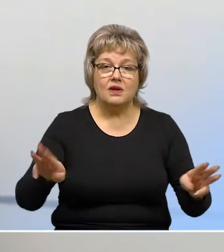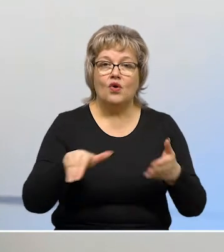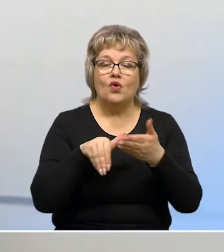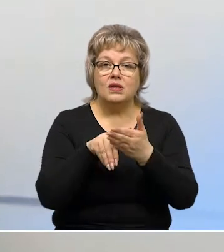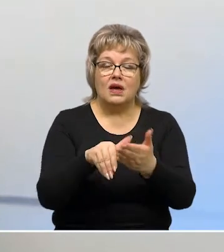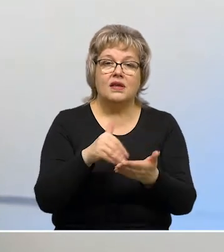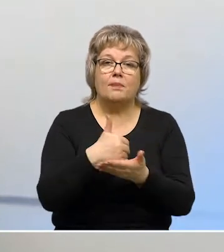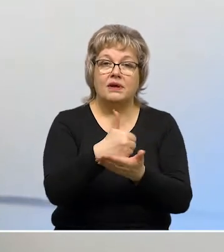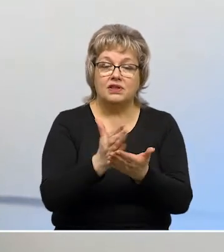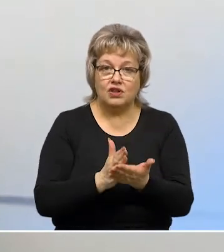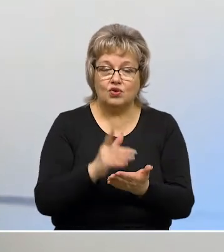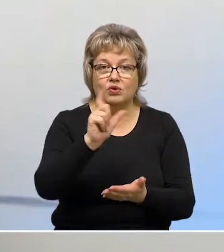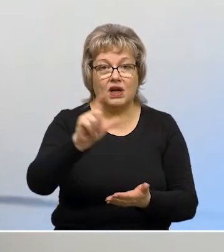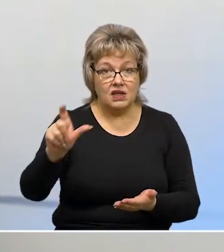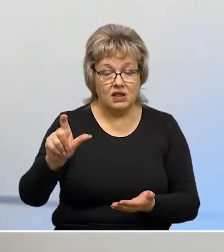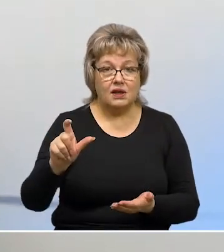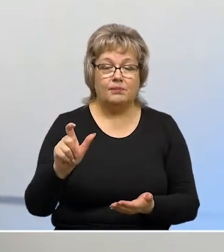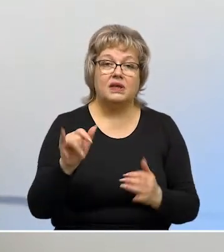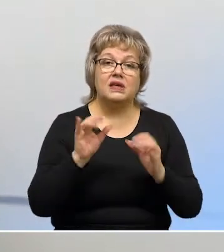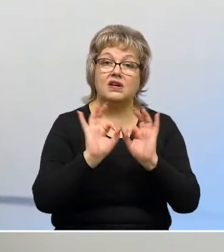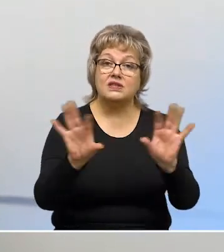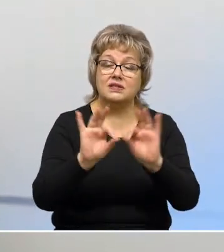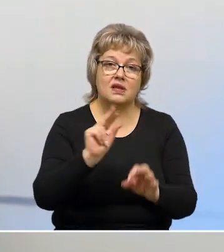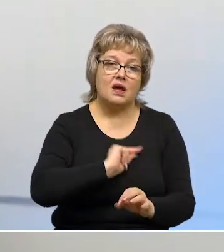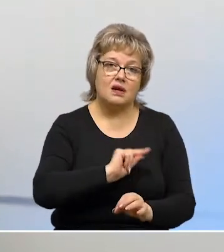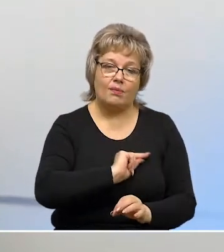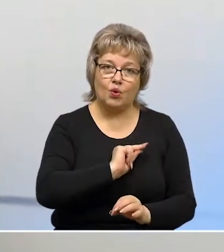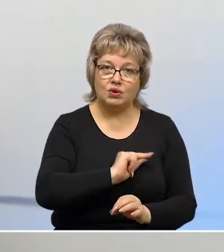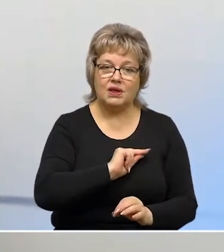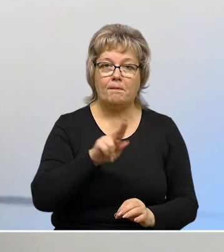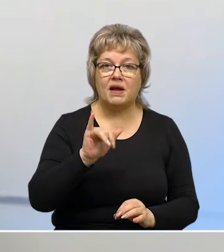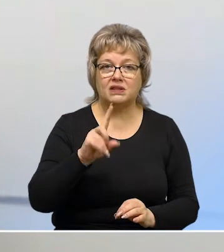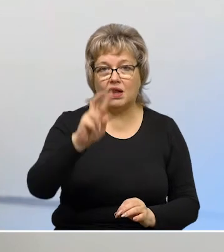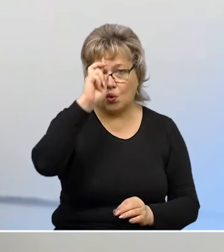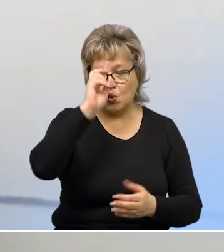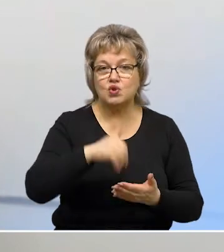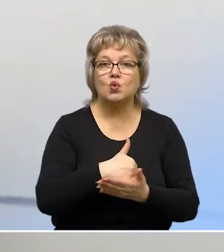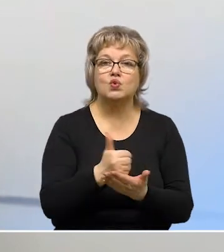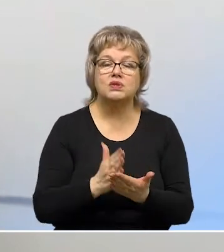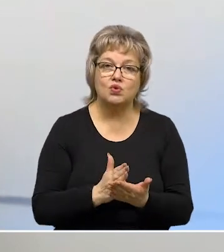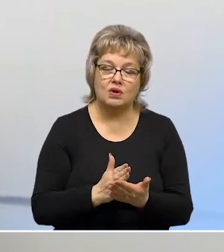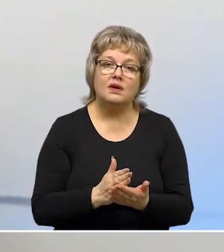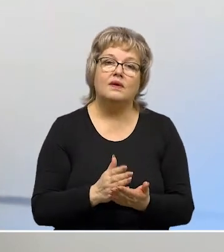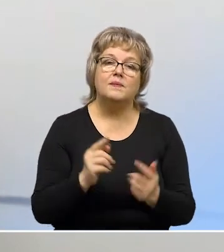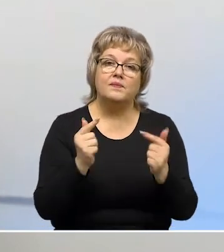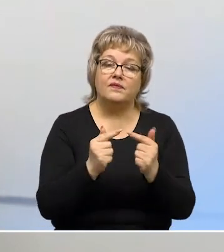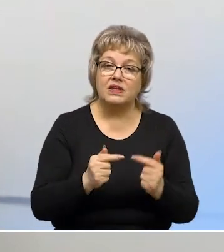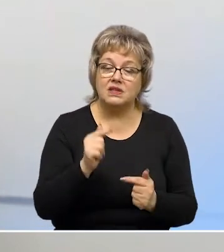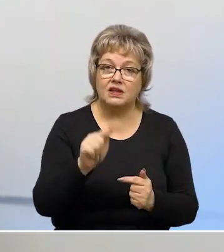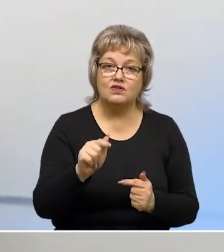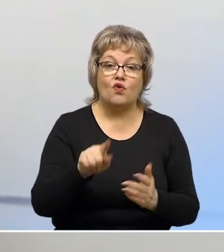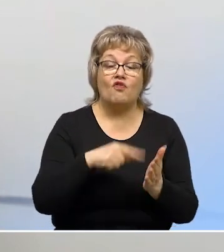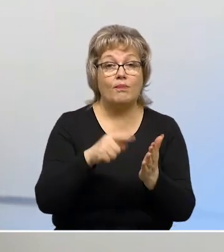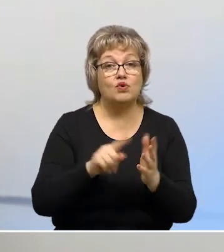по оказанию поддержки услуг гражданам и разъяснению работы портала государственных услуг. В конце концов,